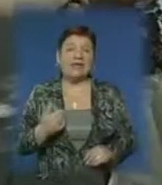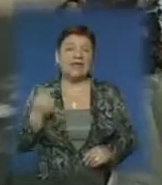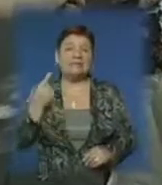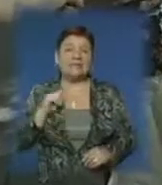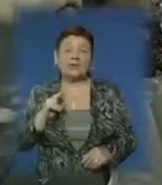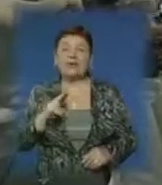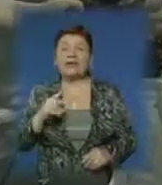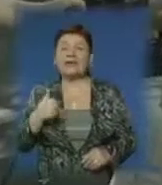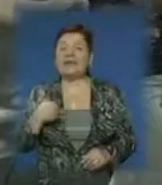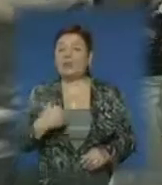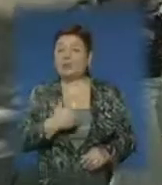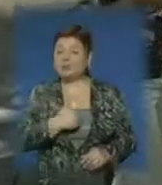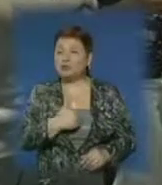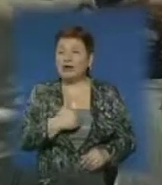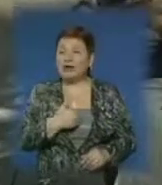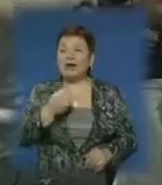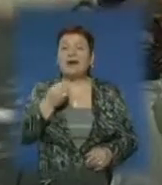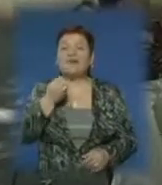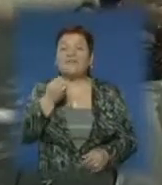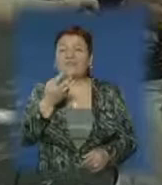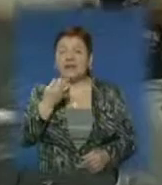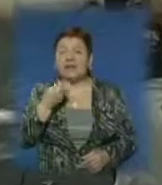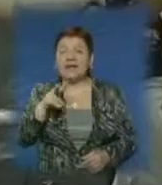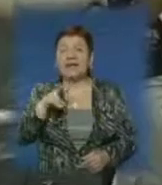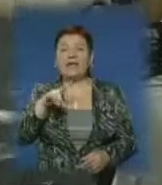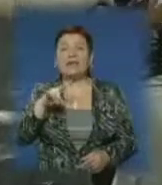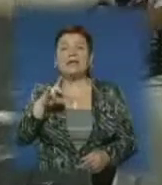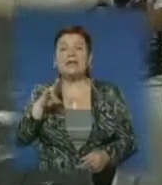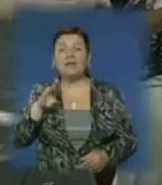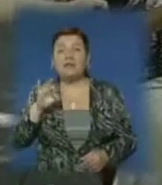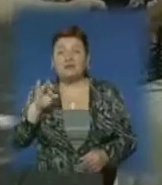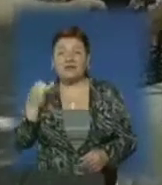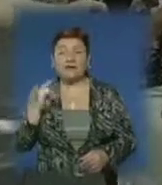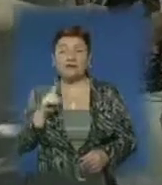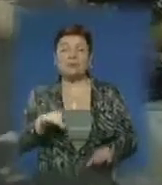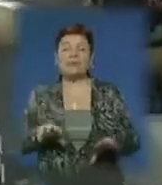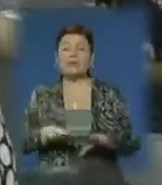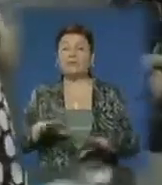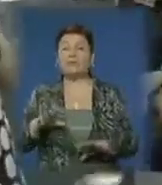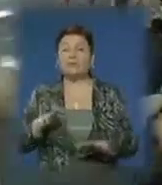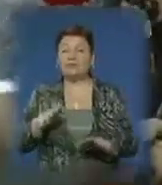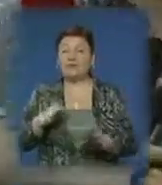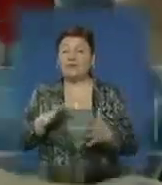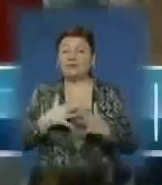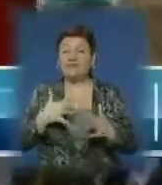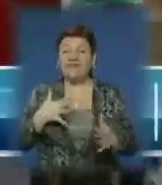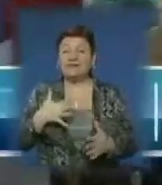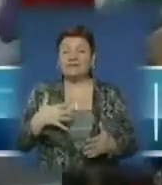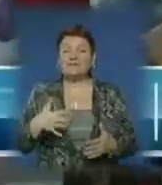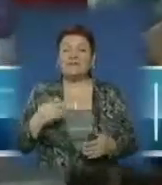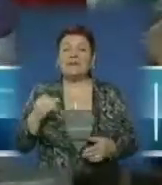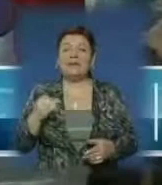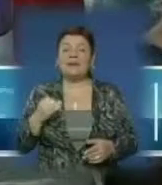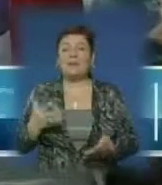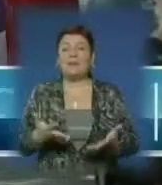який я хочу, я хочу, наприклад, квітковий чи липовий, такий, і хочу, щоб він був такий, знаєте, не кристалізований, а оцей, і